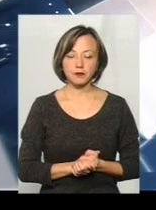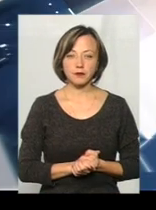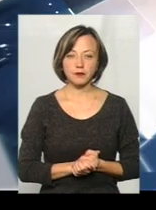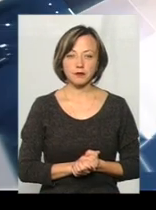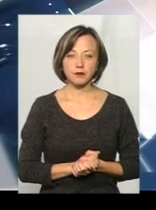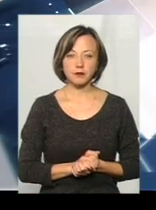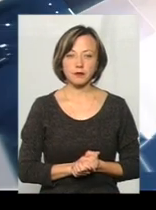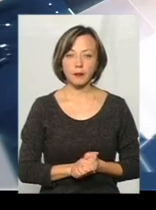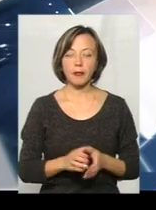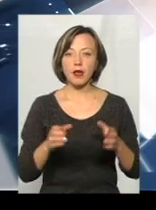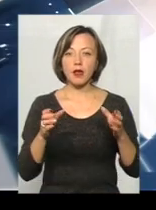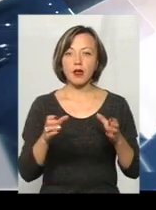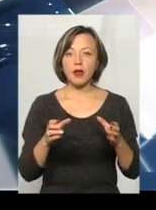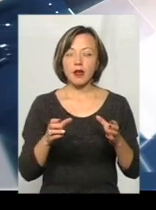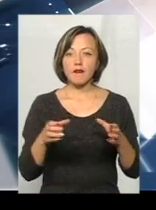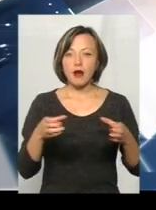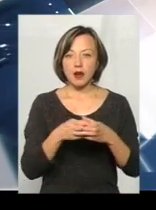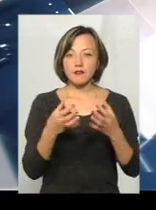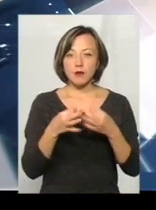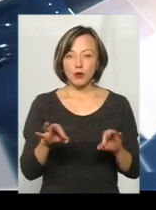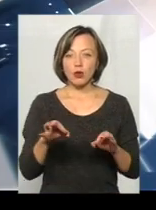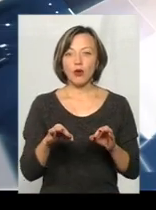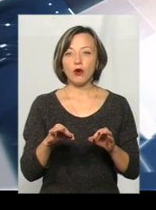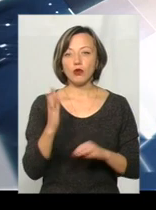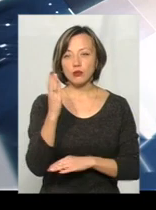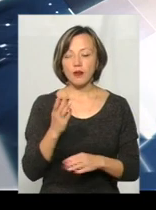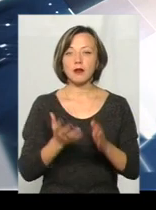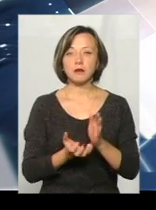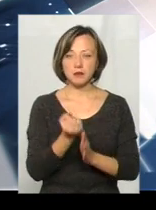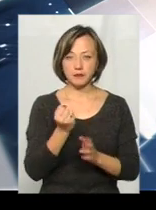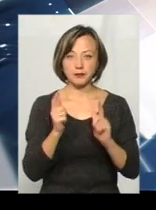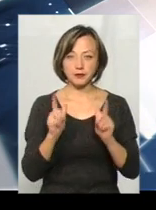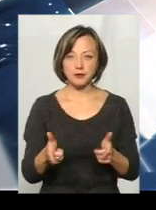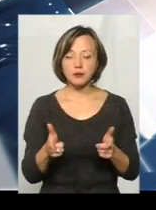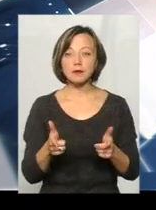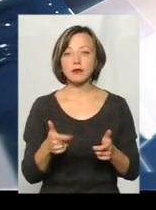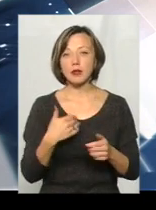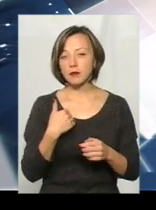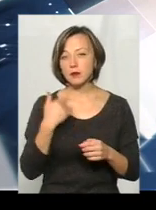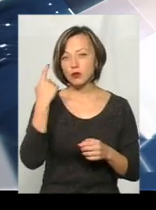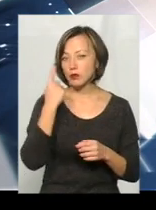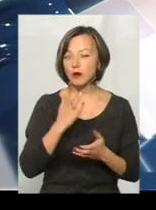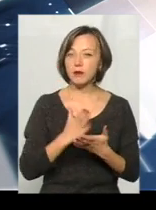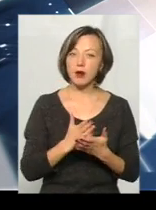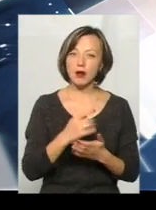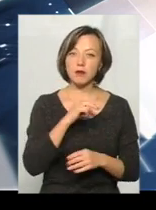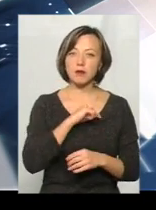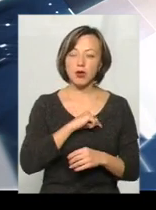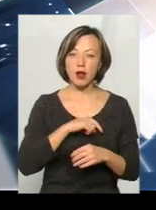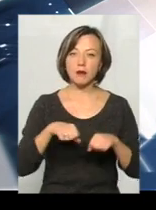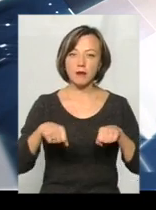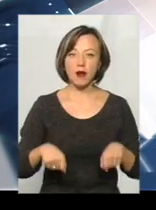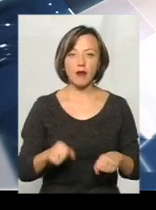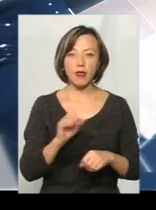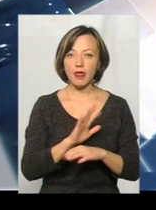Фракція Свобода голосувала, підтримала це об'єднання. Ми думаємо, що ми маємо морального права